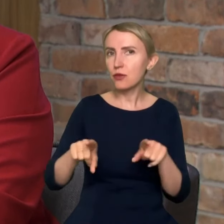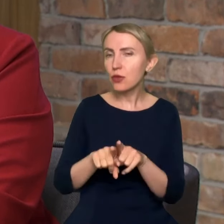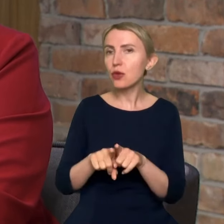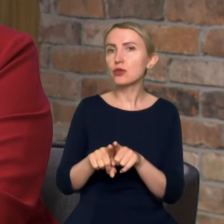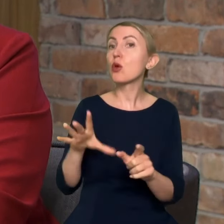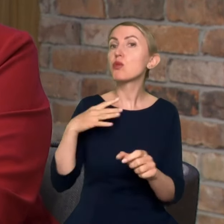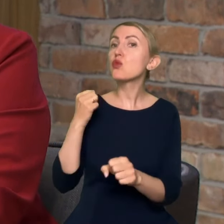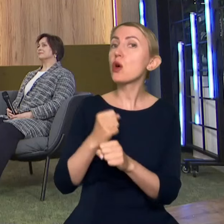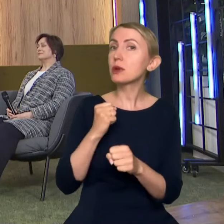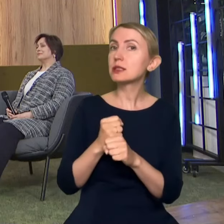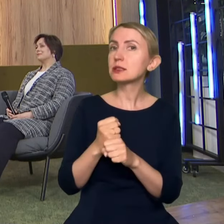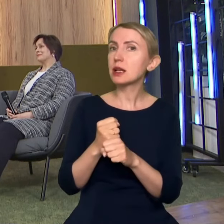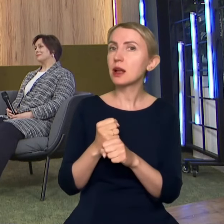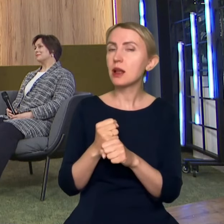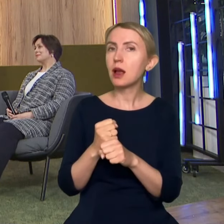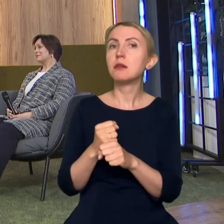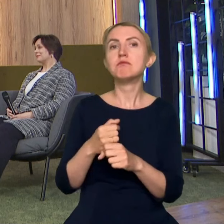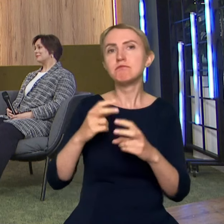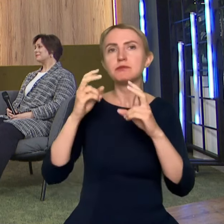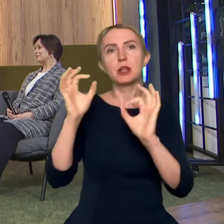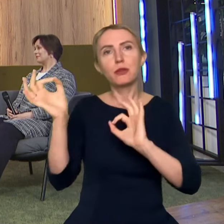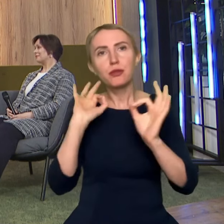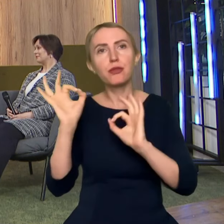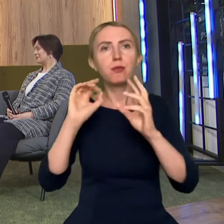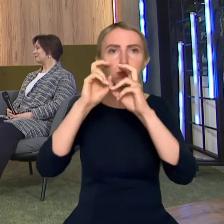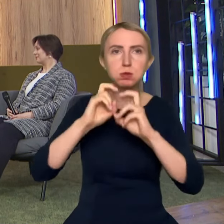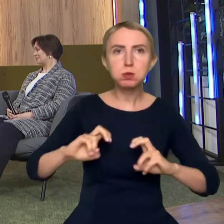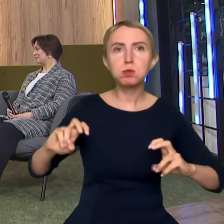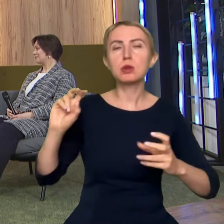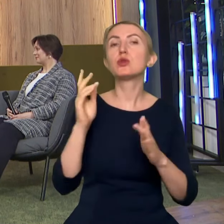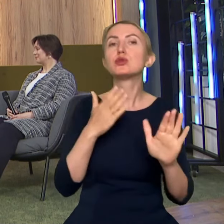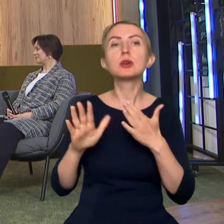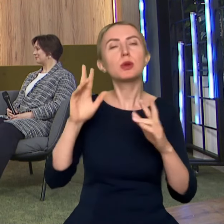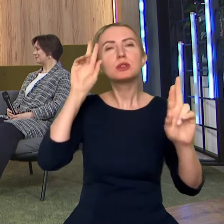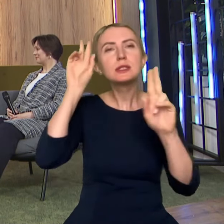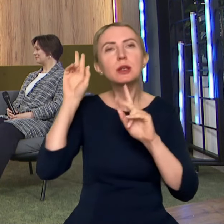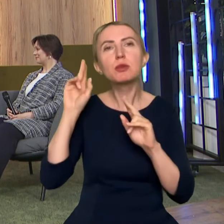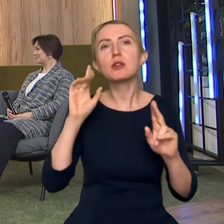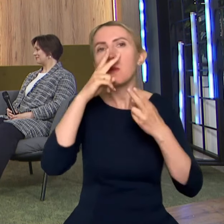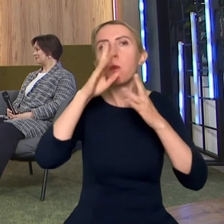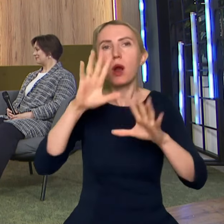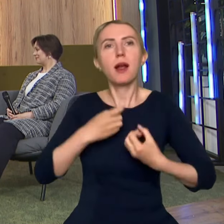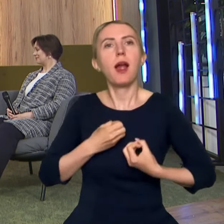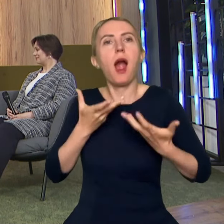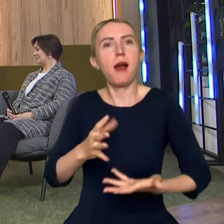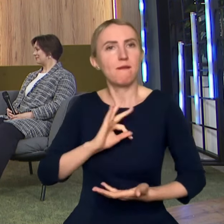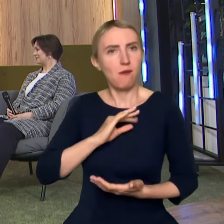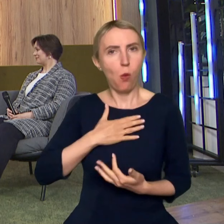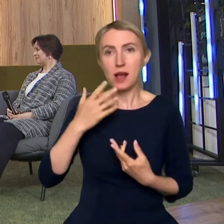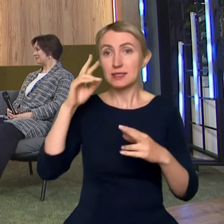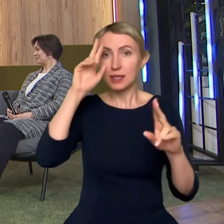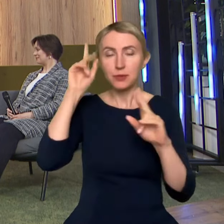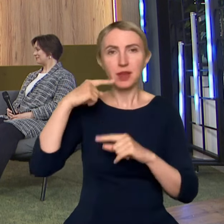nad właśnie danymi, nad informacjami po to, żeby ją zinterpretować i pokazać tą swoją interpretację. Nie jesteśmy w stanie już